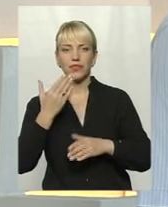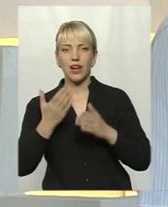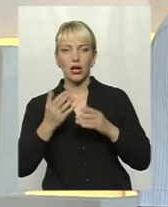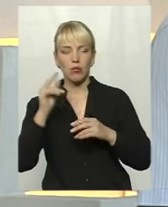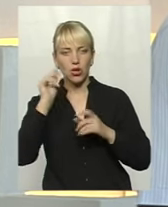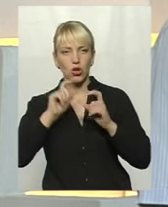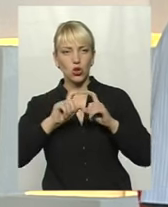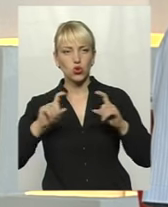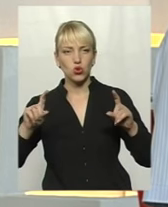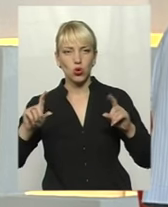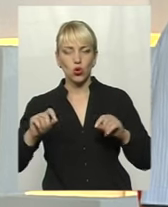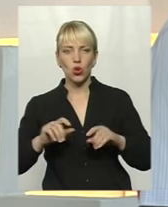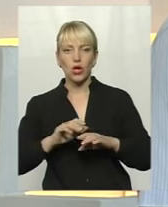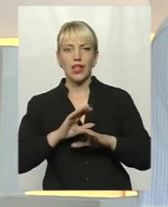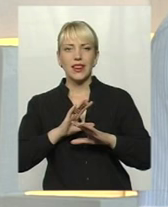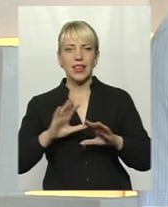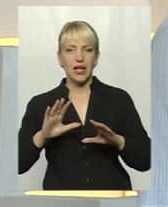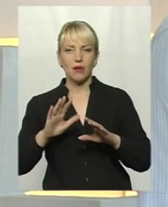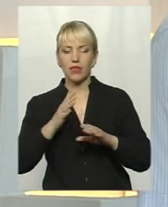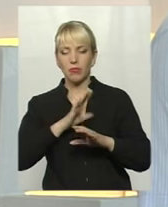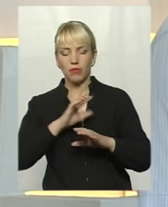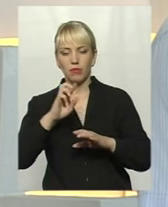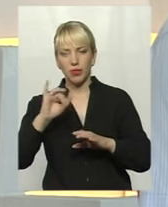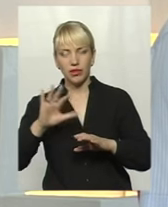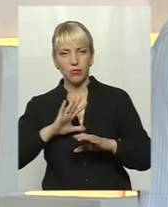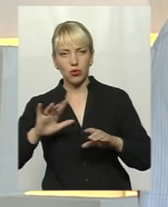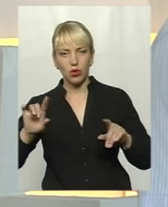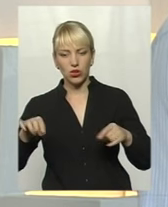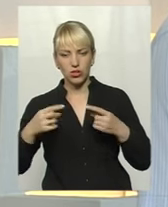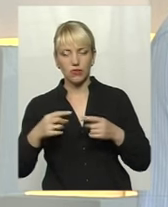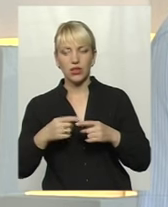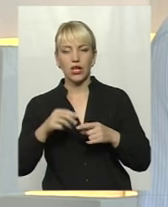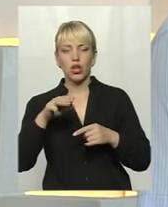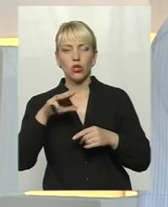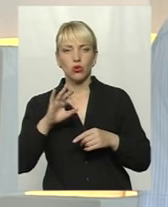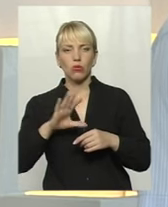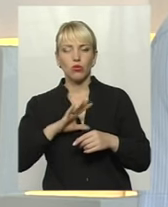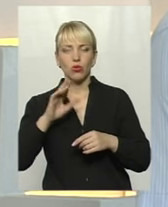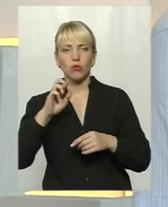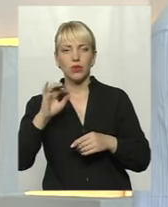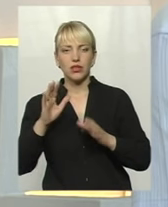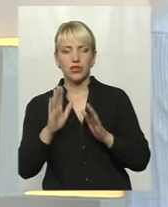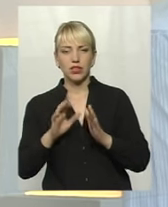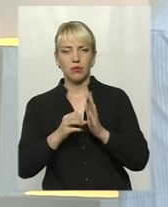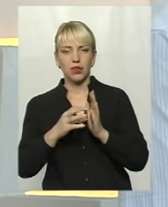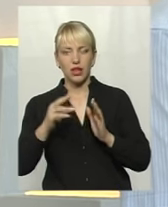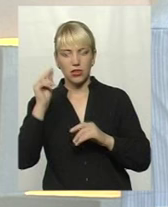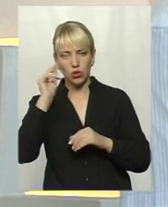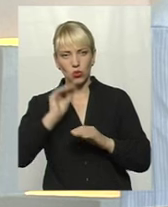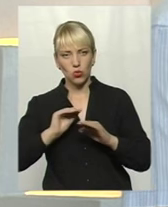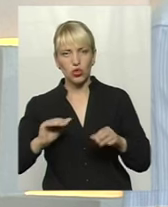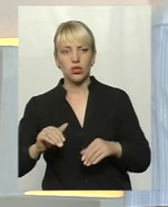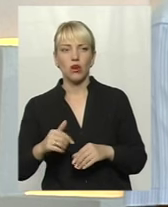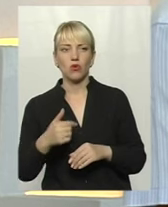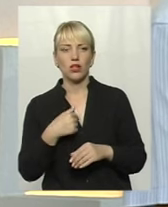вторгічнім роком було 16 учнів, а на сьогоднішній день, якби школа не була реорганізована в перший ступінь, було би 15 учнів. У нас, в першому класі,